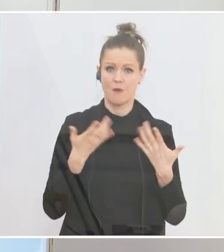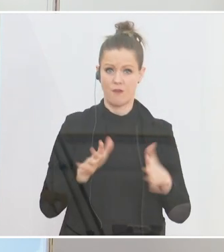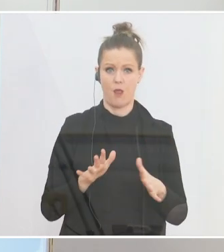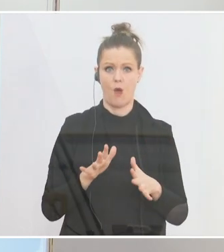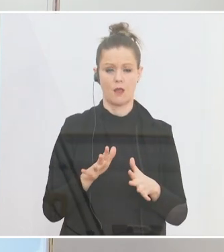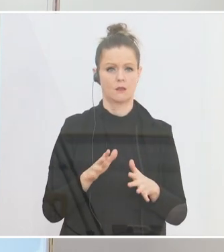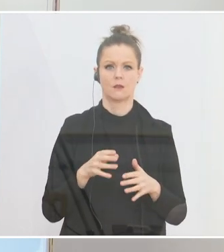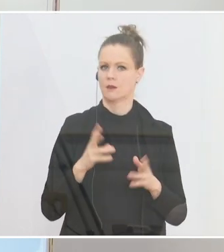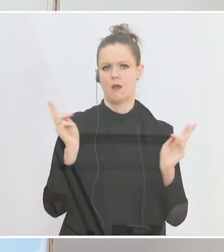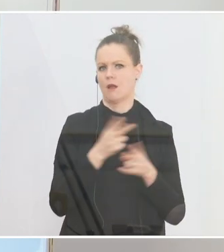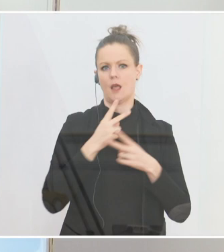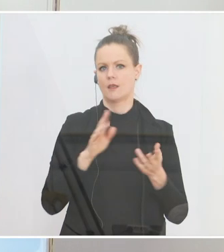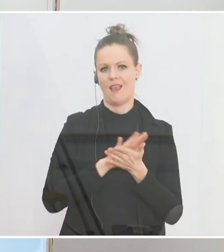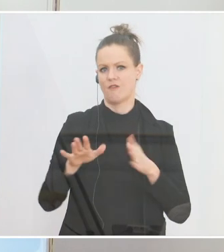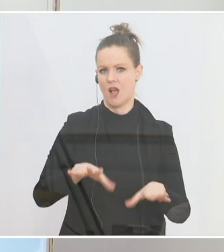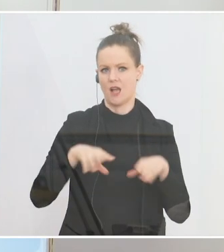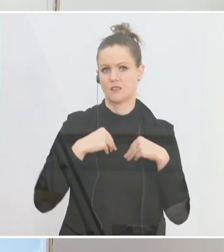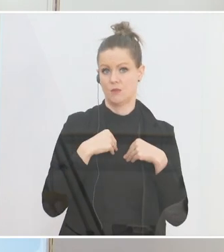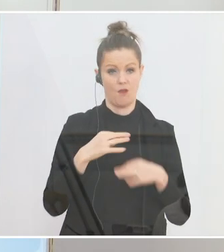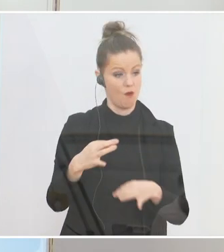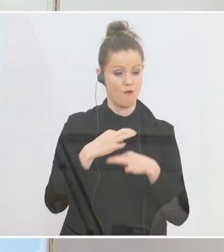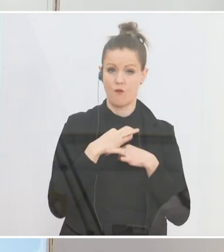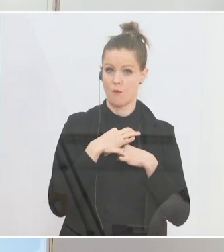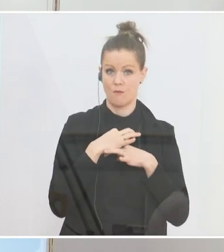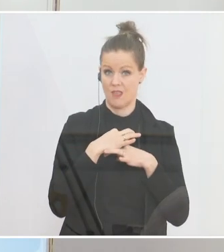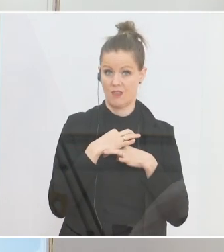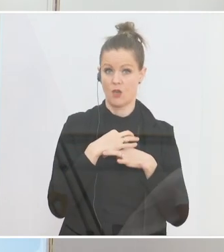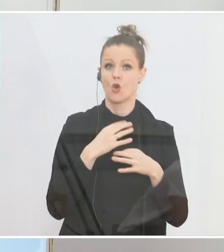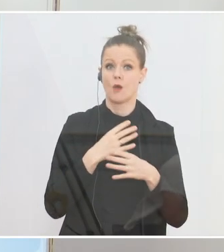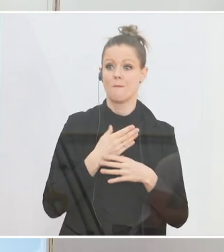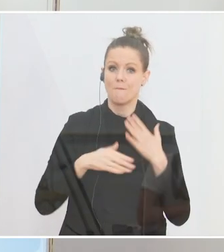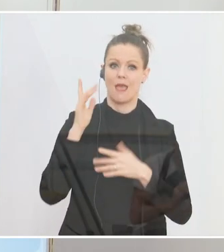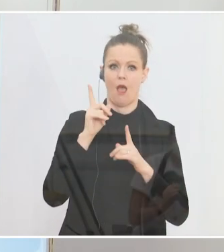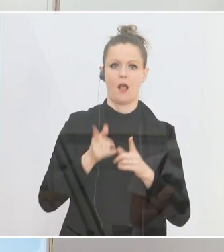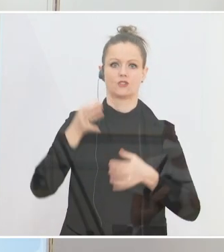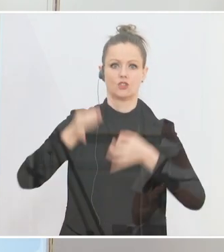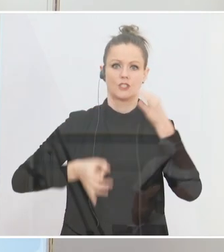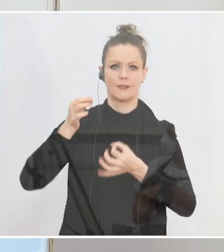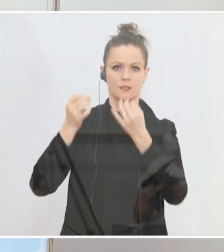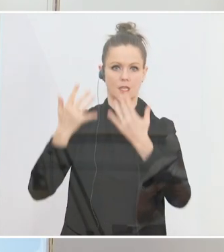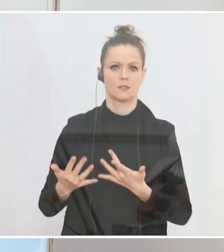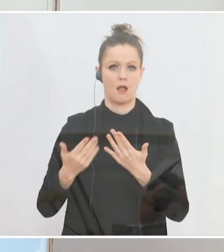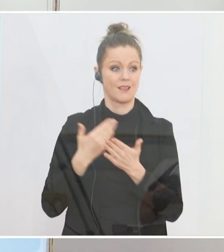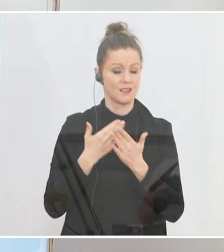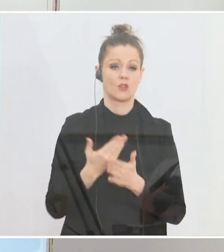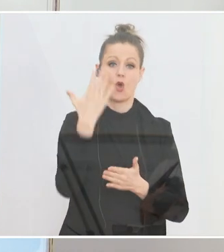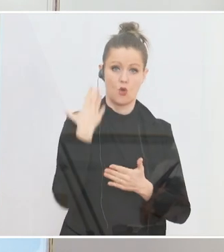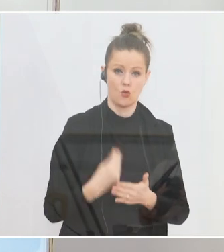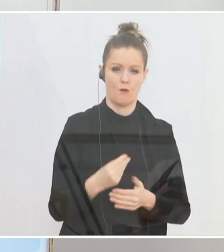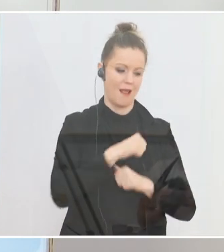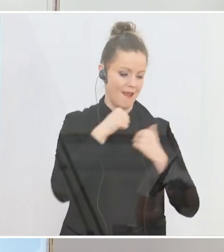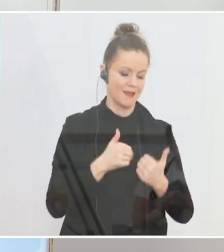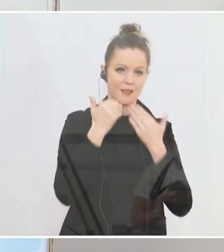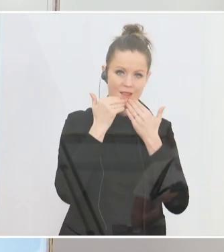Das können wir nicht einfach hinnehmen, das ist mehr als eine Statistik. Und ich möchte mich deswegen an dieser Stelle auch noch mal ganz herzlich